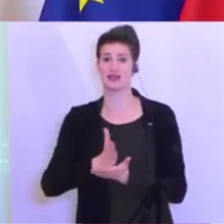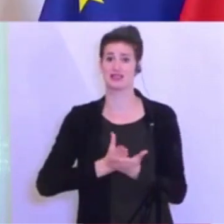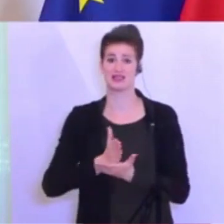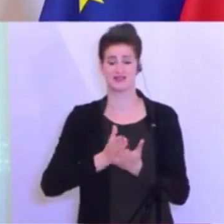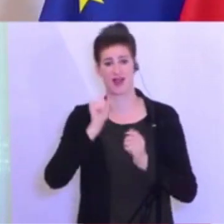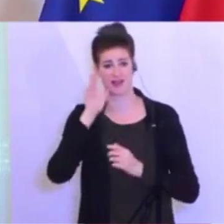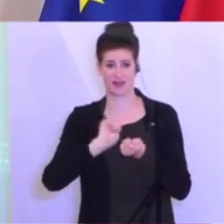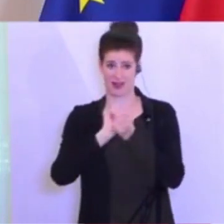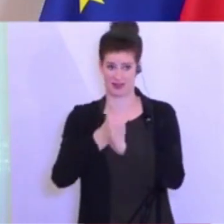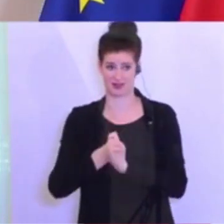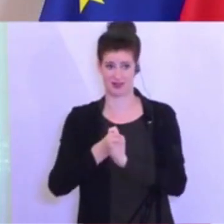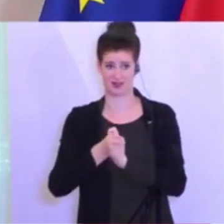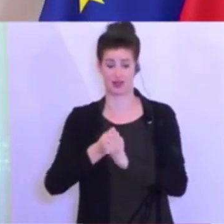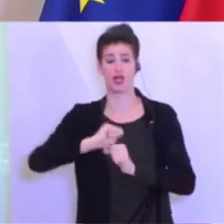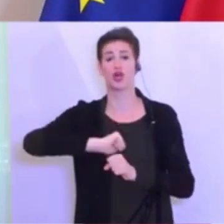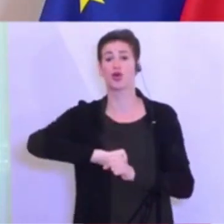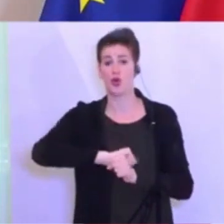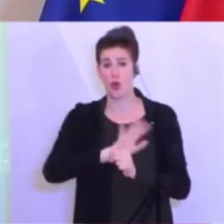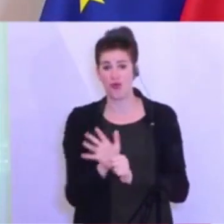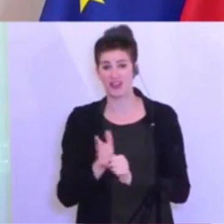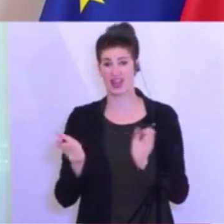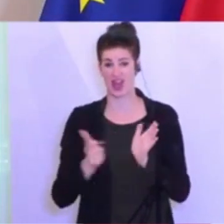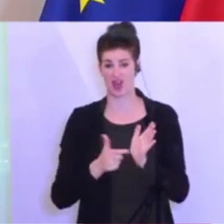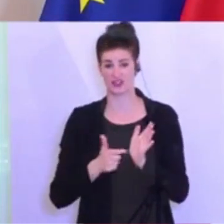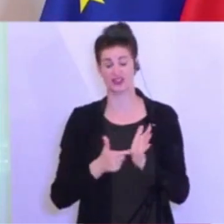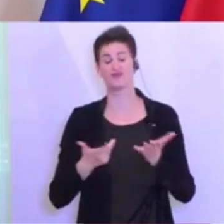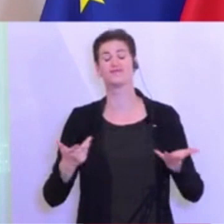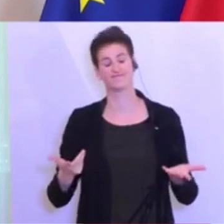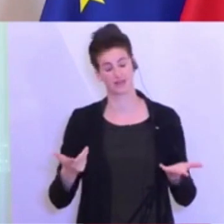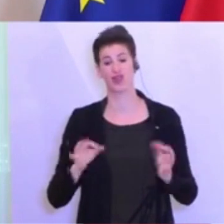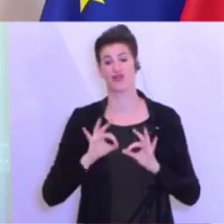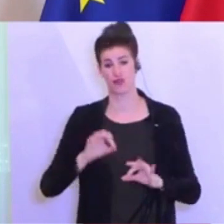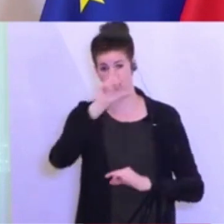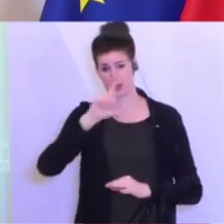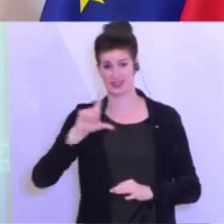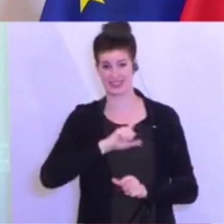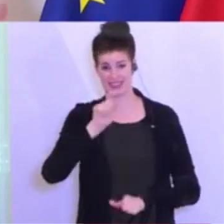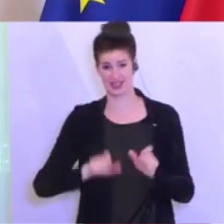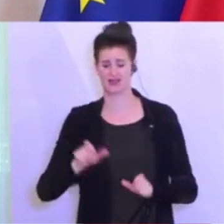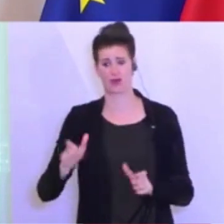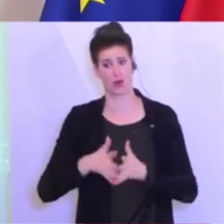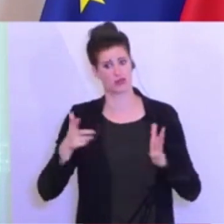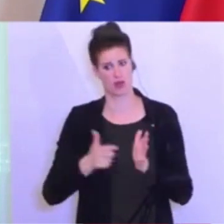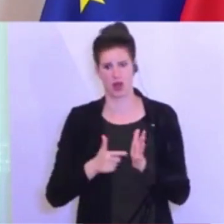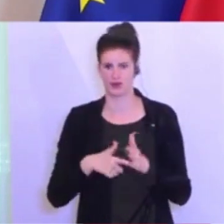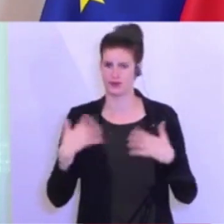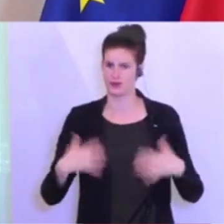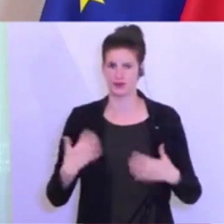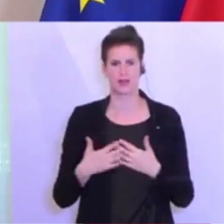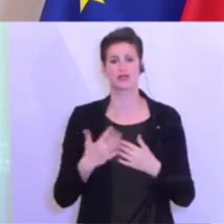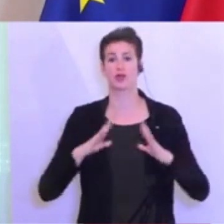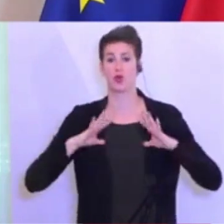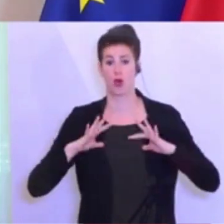Covid-Herausforderung war eine große, auch im Dienstbetrieb selbst für die Polizistinnen und Polizisten. Das reicht ja von striktester